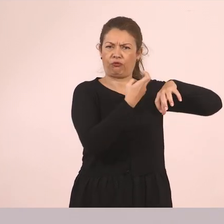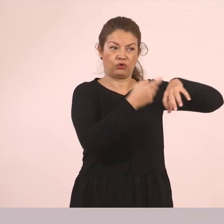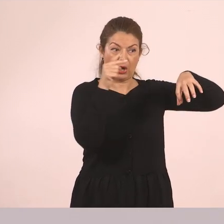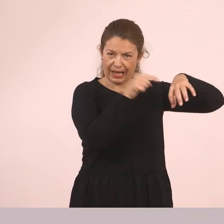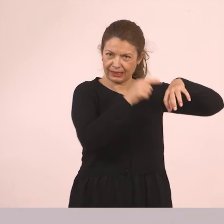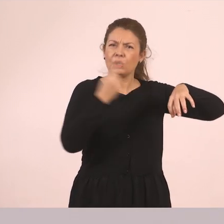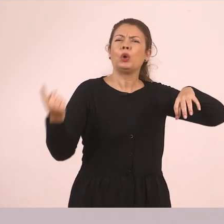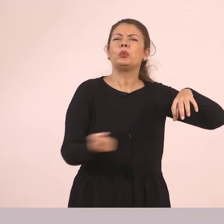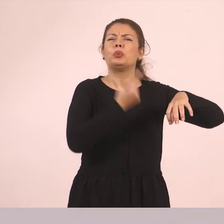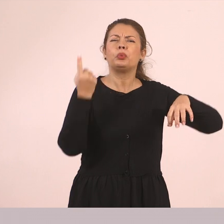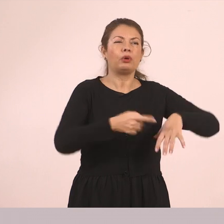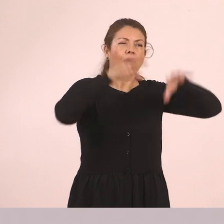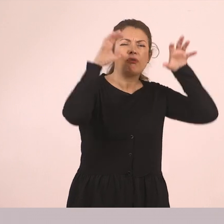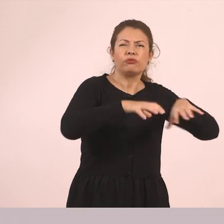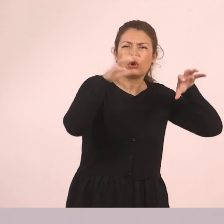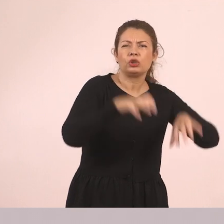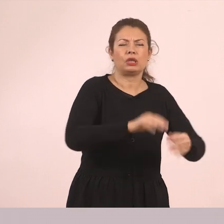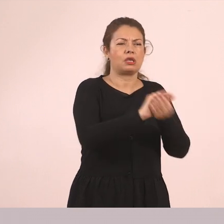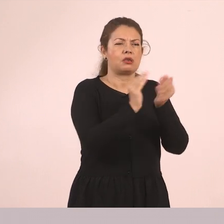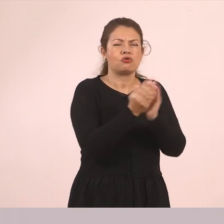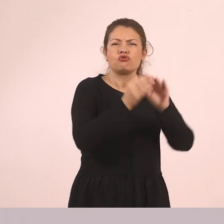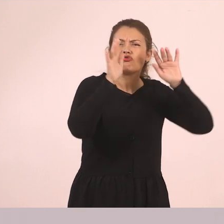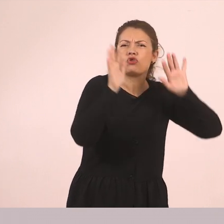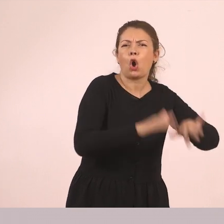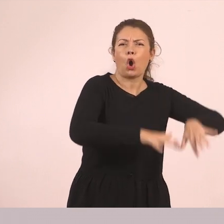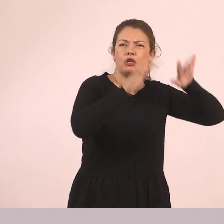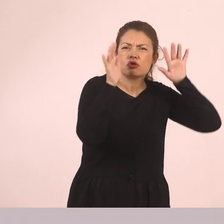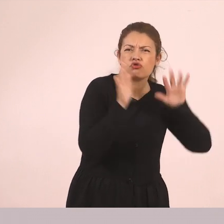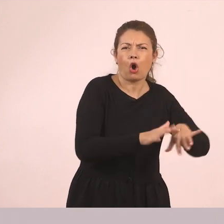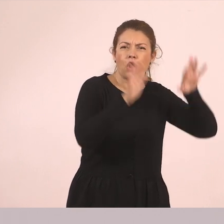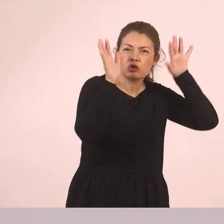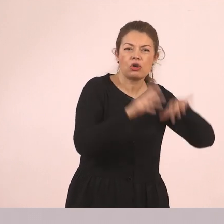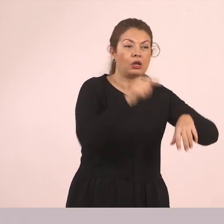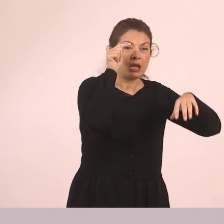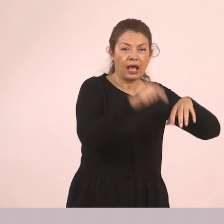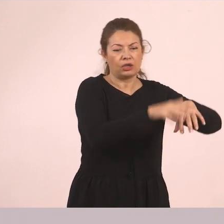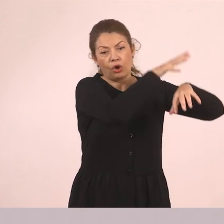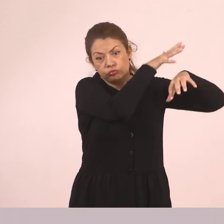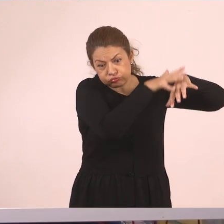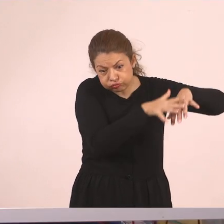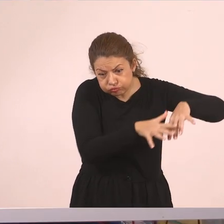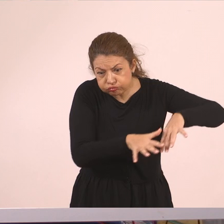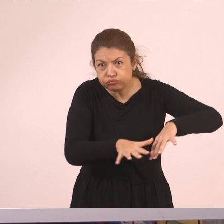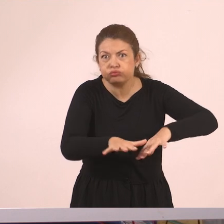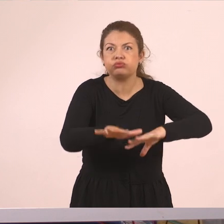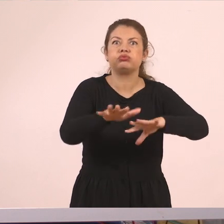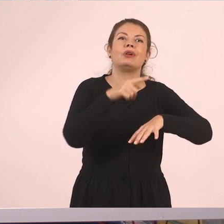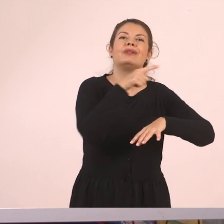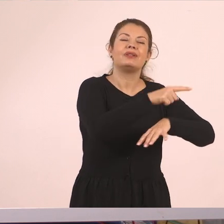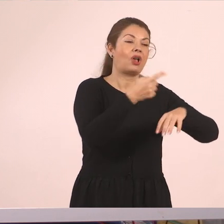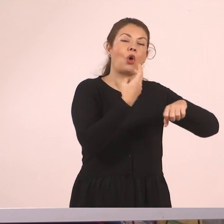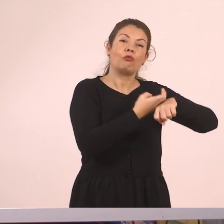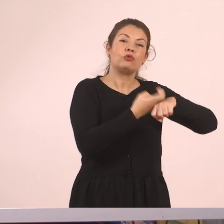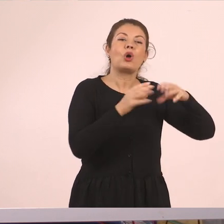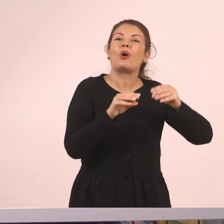βροχοπτώσεις και οι χιονοπτώσεις είναι έντονες και που η ροή τους είναι ιδιαίτερα ορμητική. Το έδαφος στο